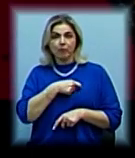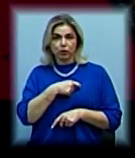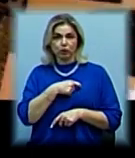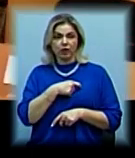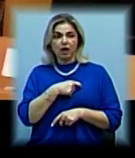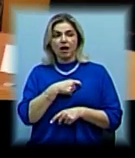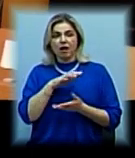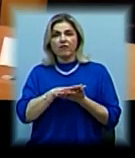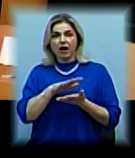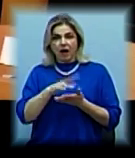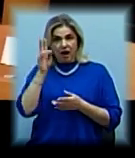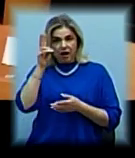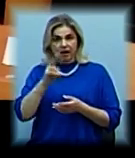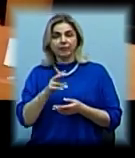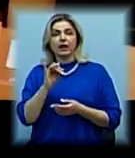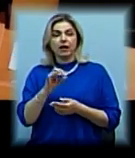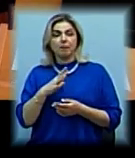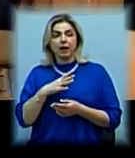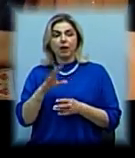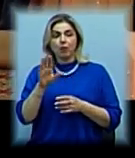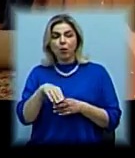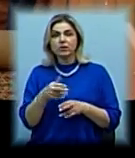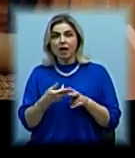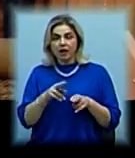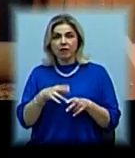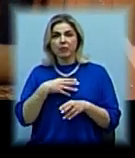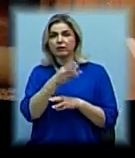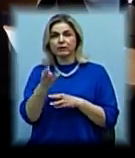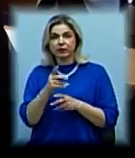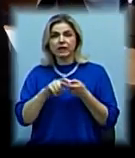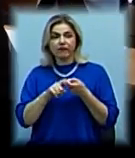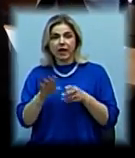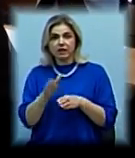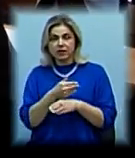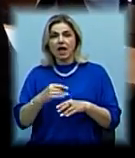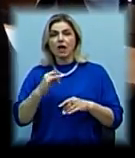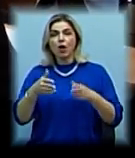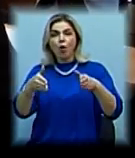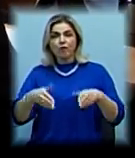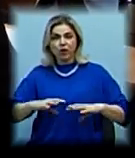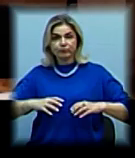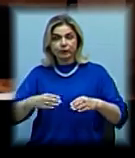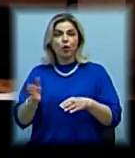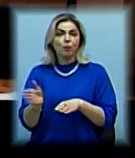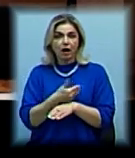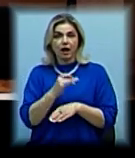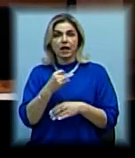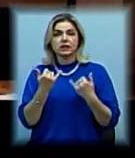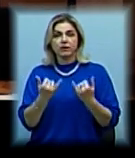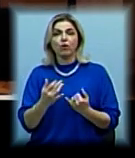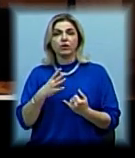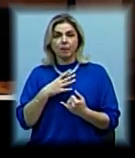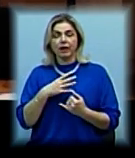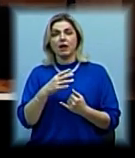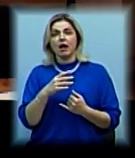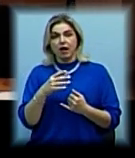фекалії. Після цього у залі проводилась дезінфекція. Палас між рядами зняли. Сьогодні депутати відмовились сідати на ряд, де це відбулося.